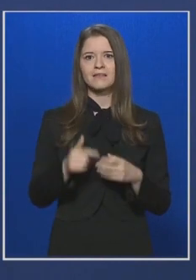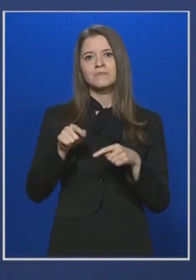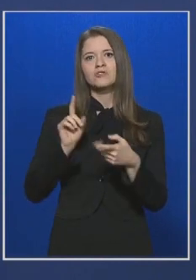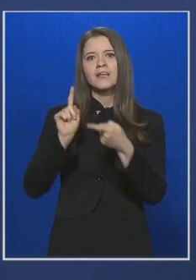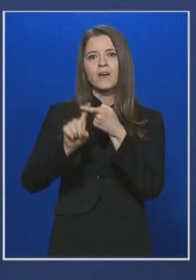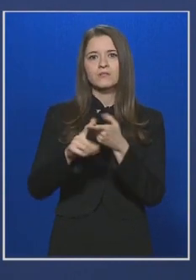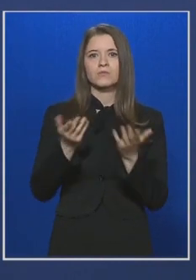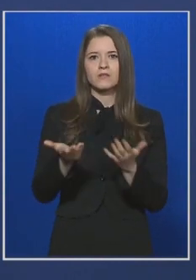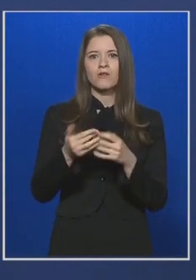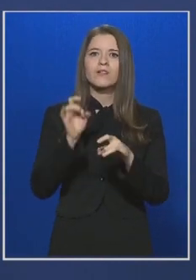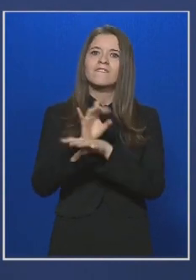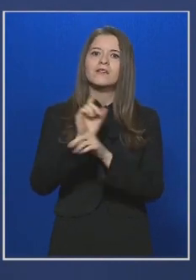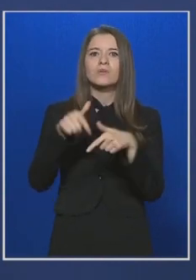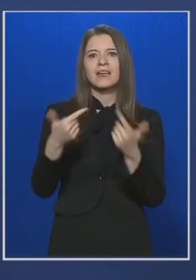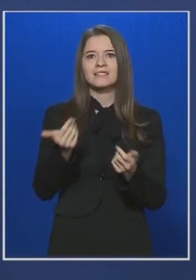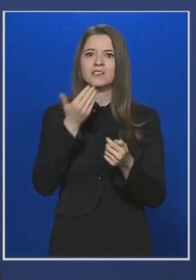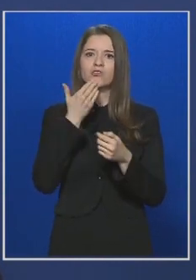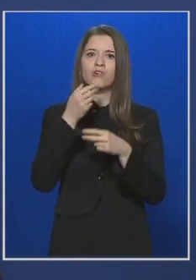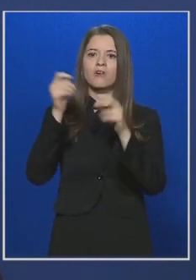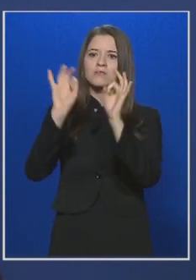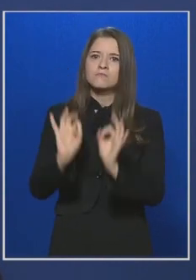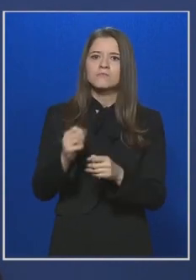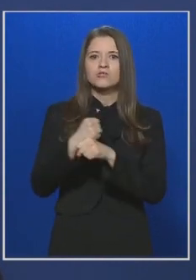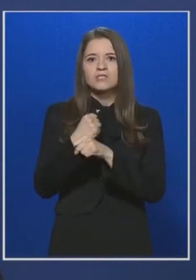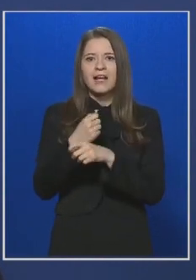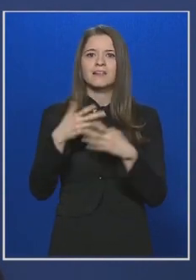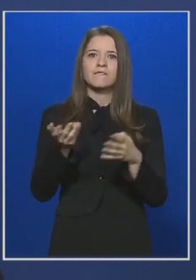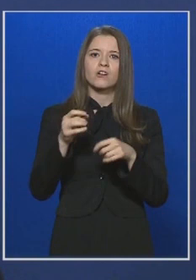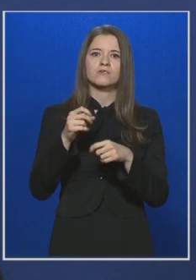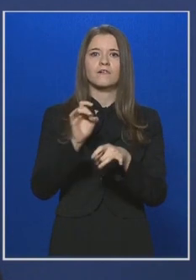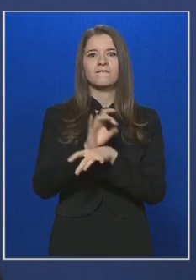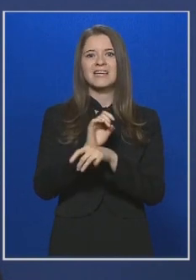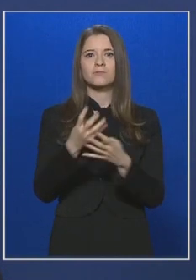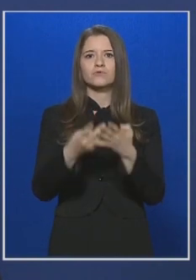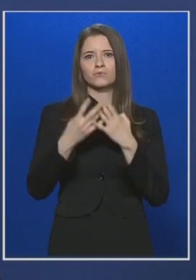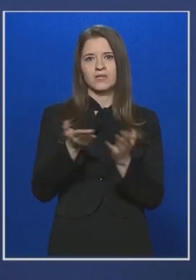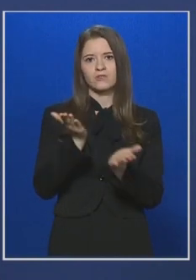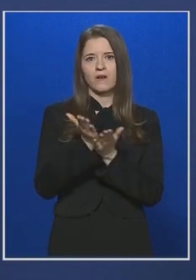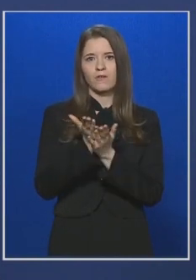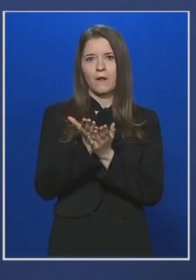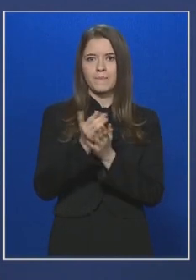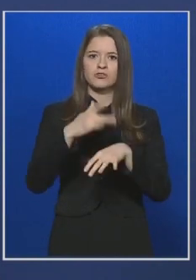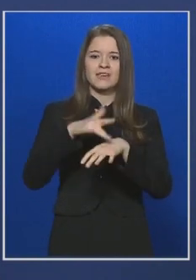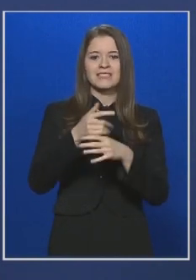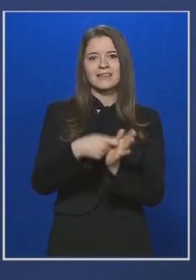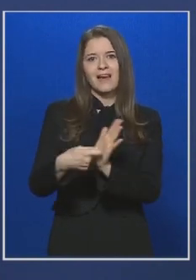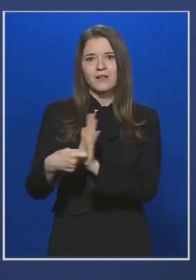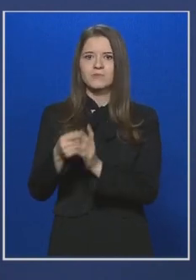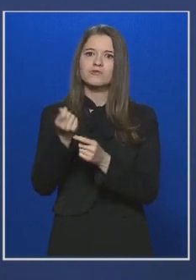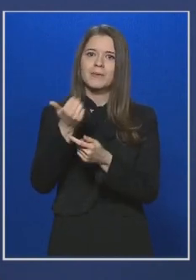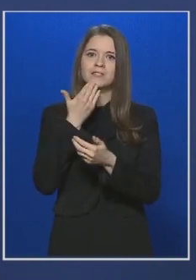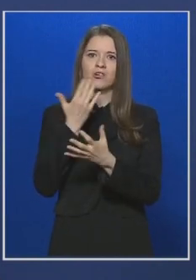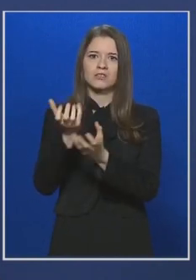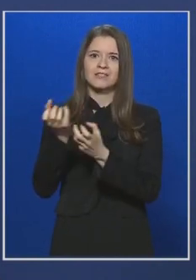hivatkozva, hogy fertőtlenítést végeznek, vagy vírus szűrésére alkalmas tesztet árulnak, pénzt próbáltak kicsikarni